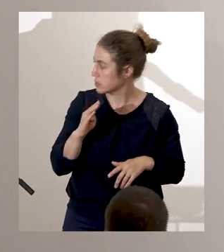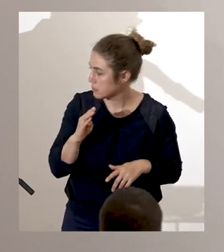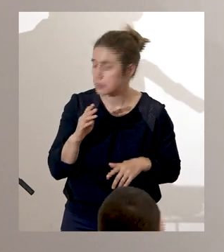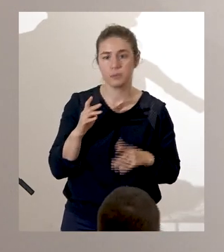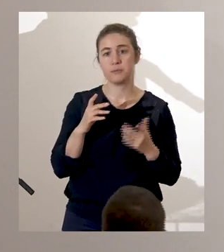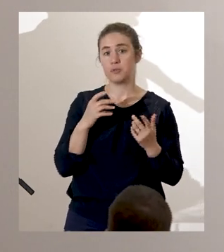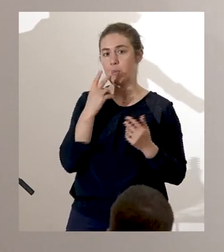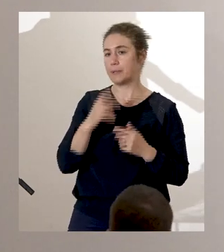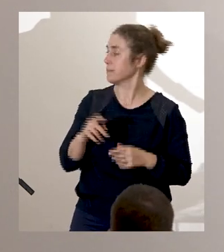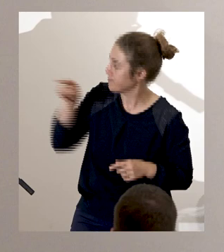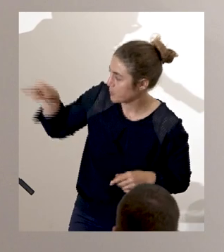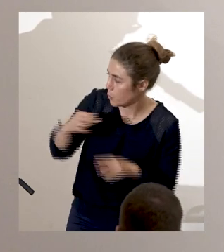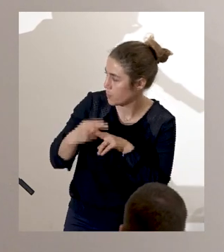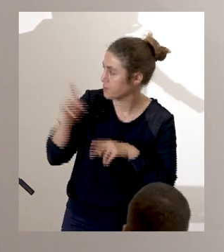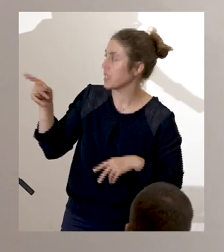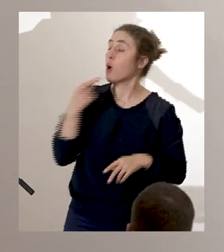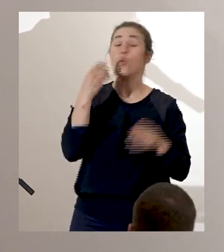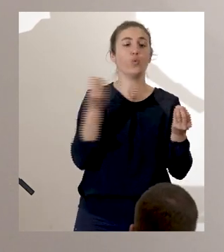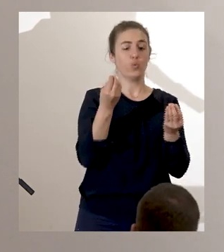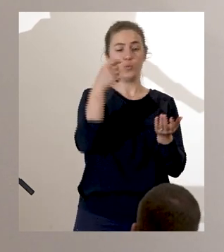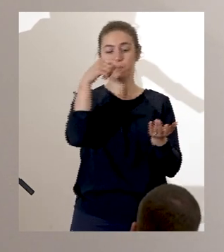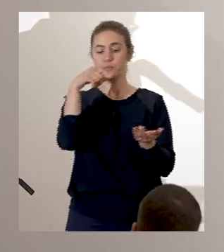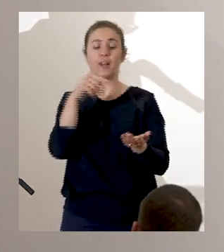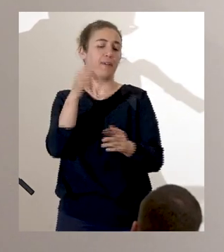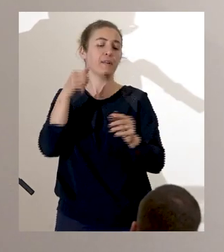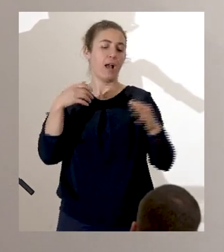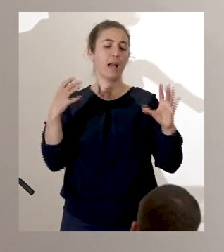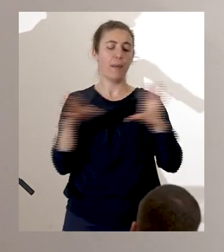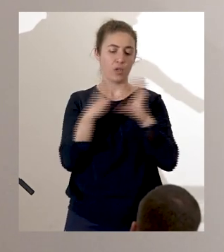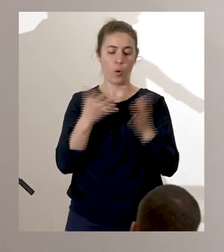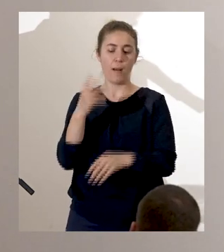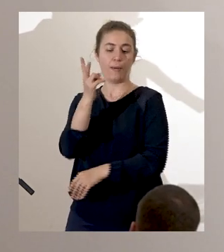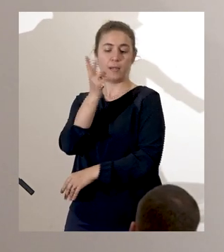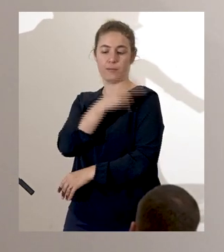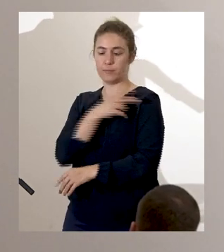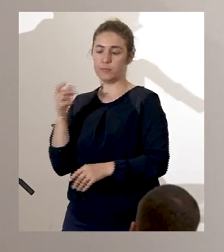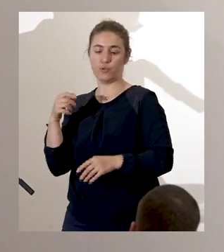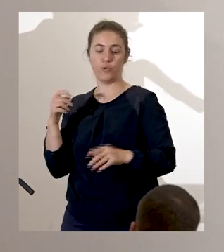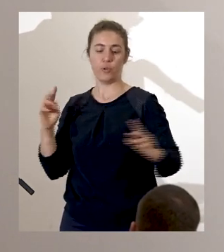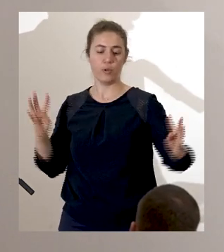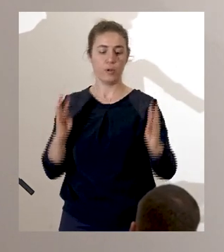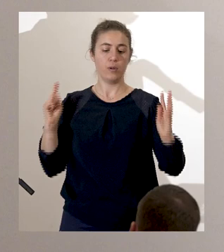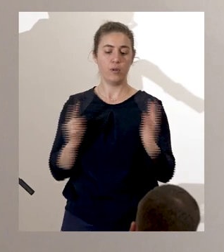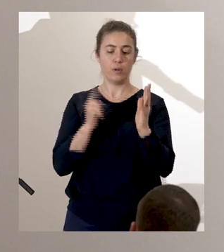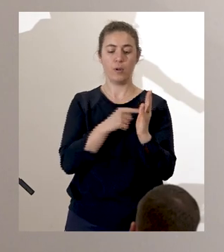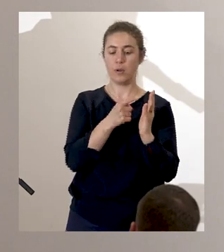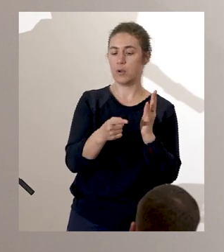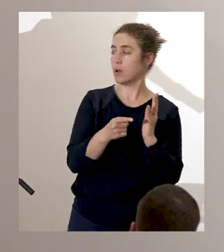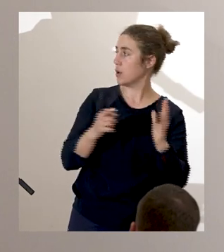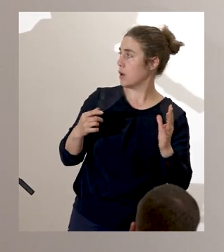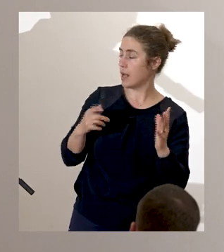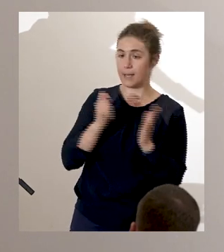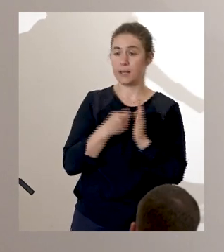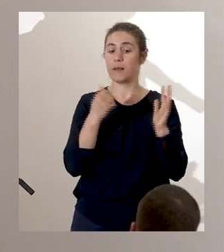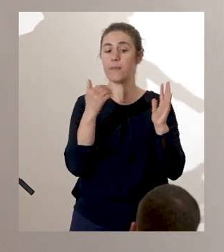'ouest de la Jamaïque, nommé Cujo, et le colonel John Guthrie, qui s'accordèrent le 1er mars 1739